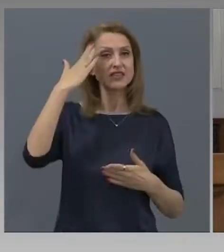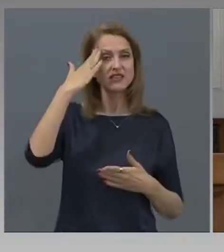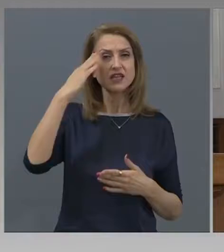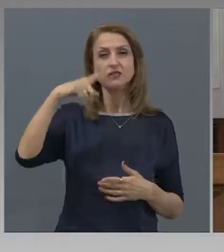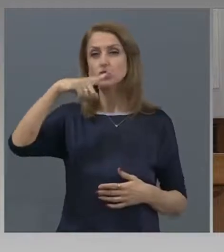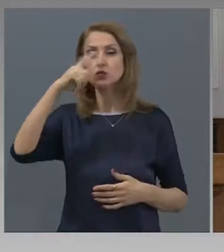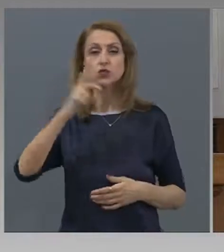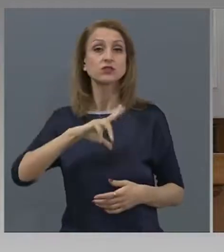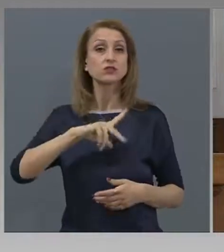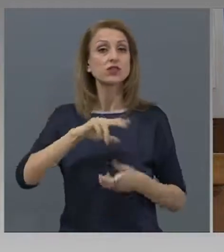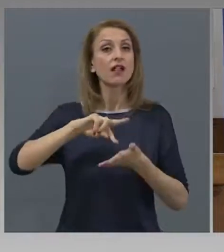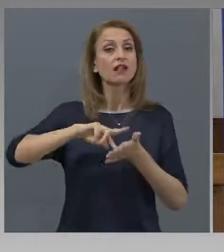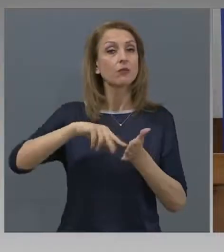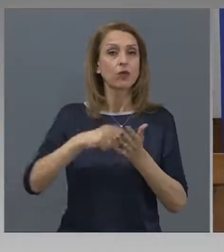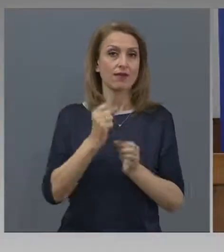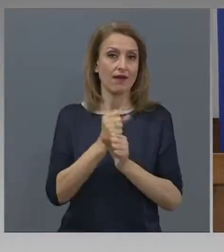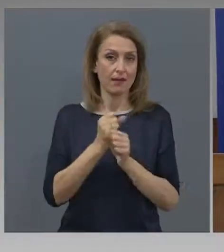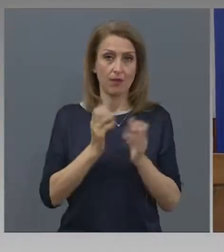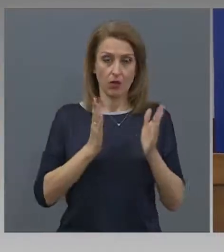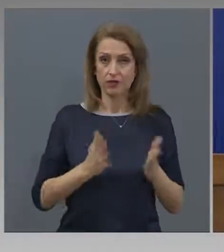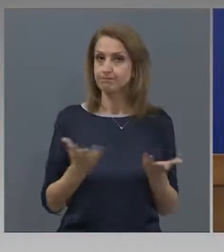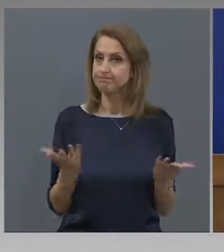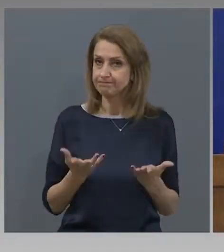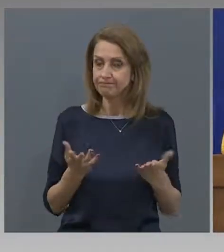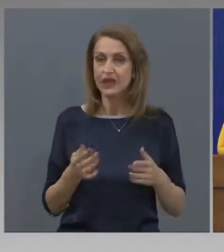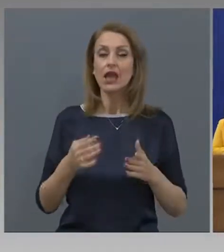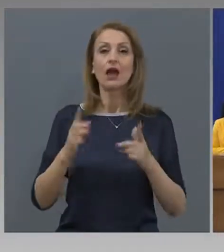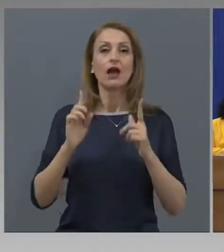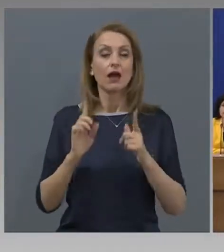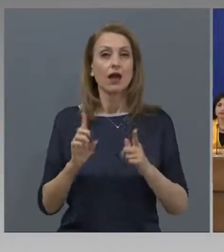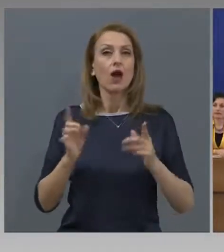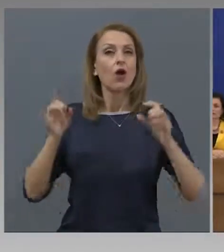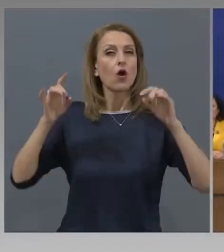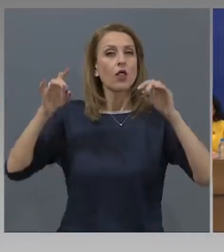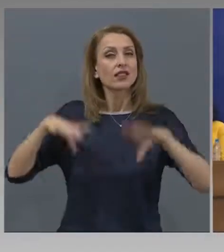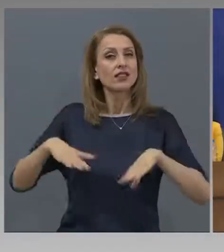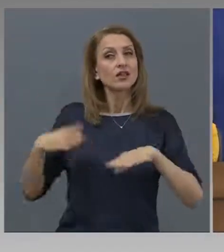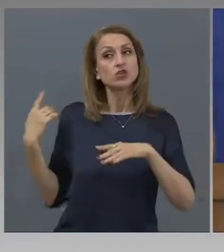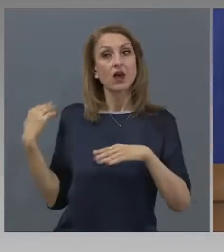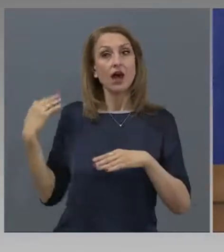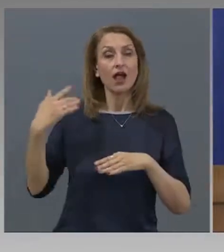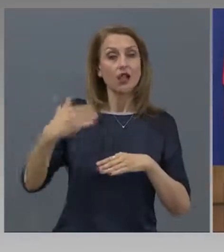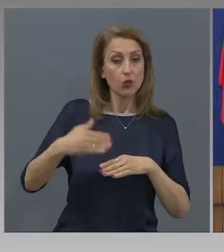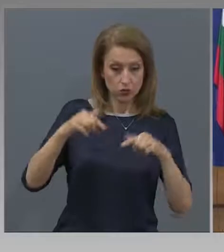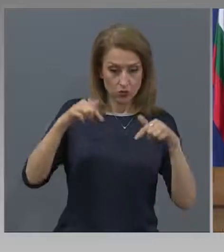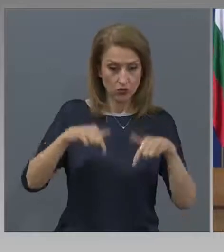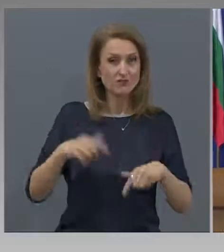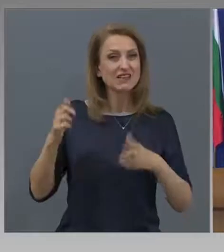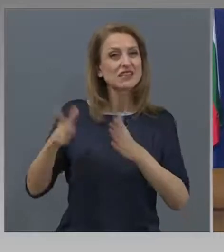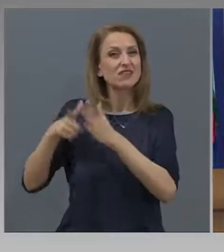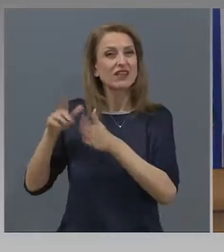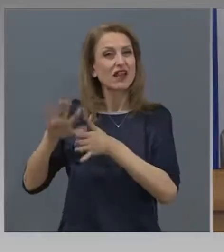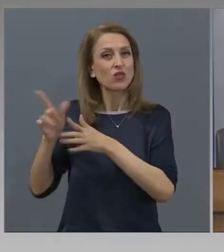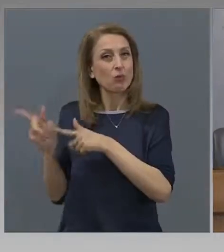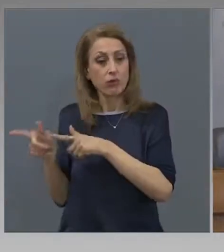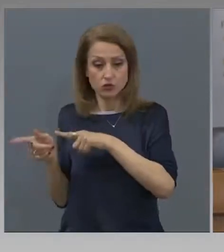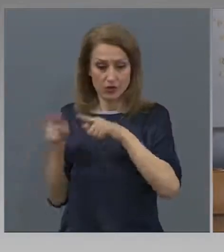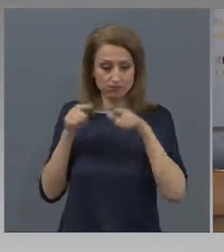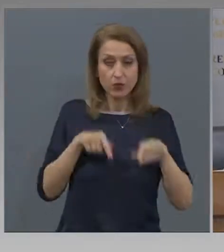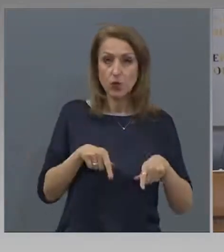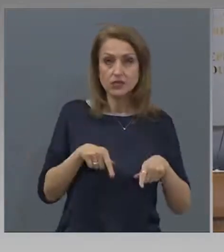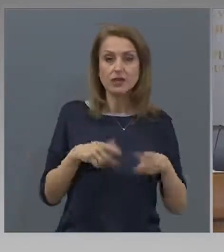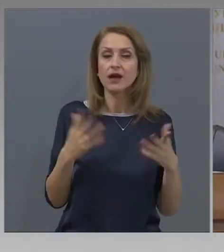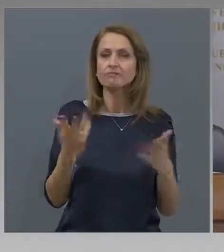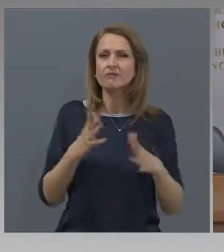социалната политика. От началото на извънредното положение към днешна дата имаме